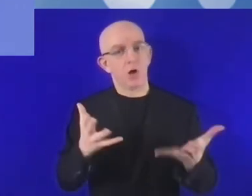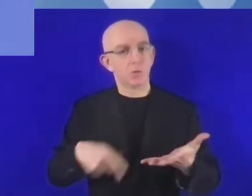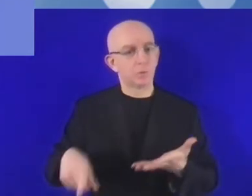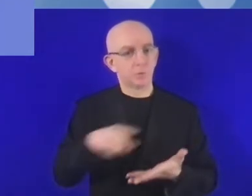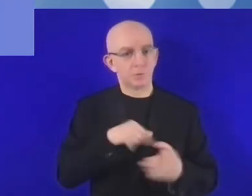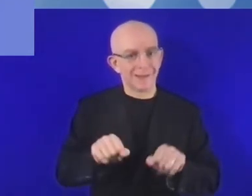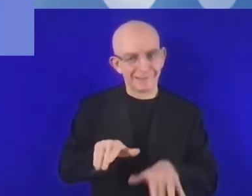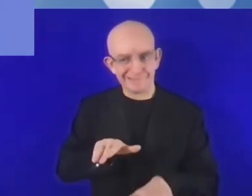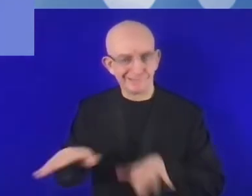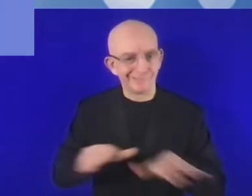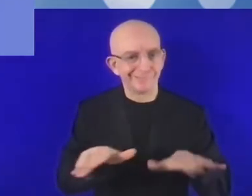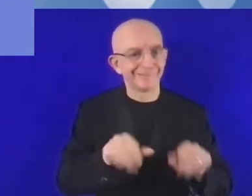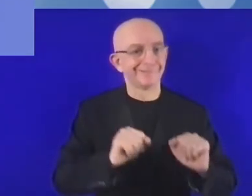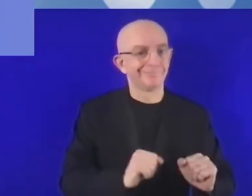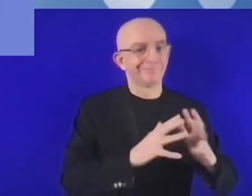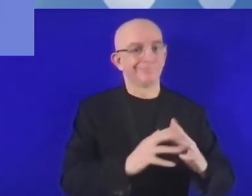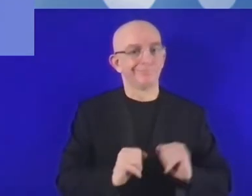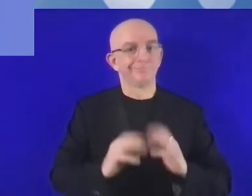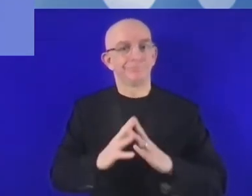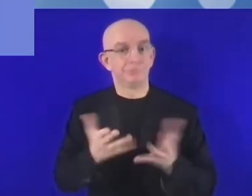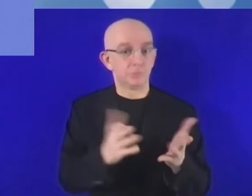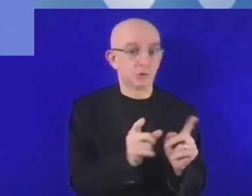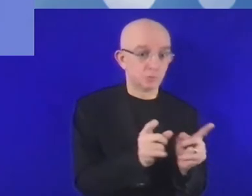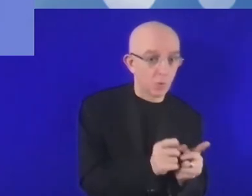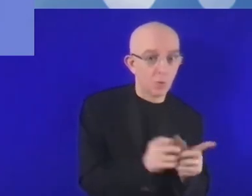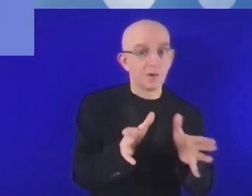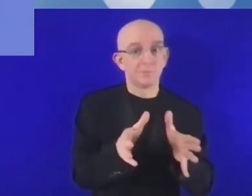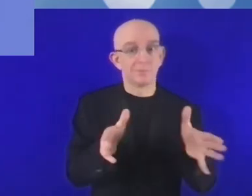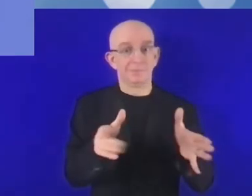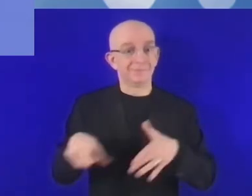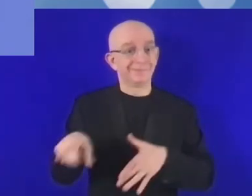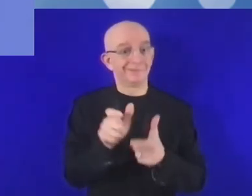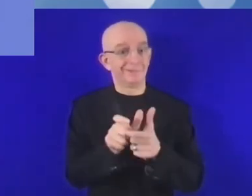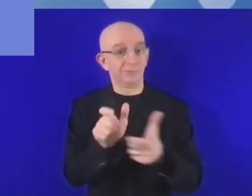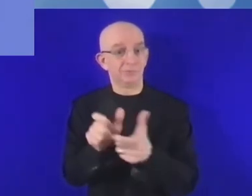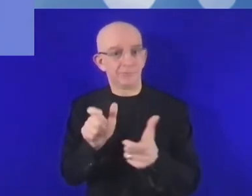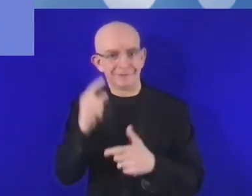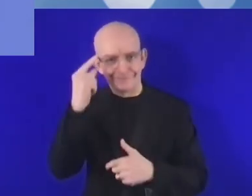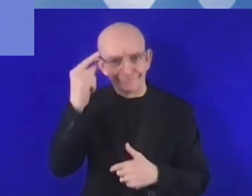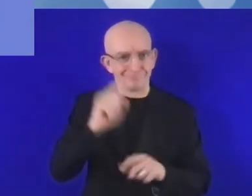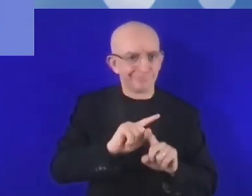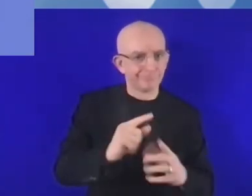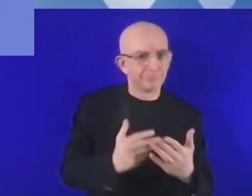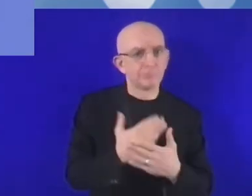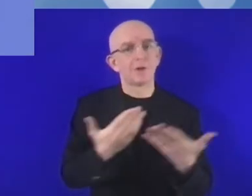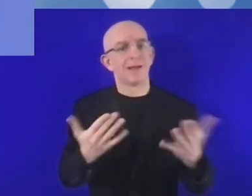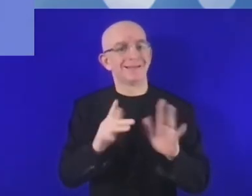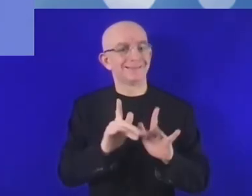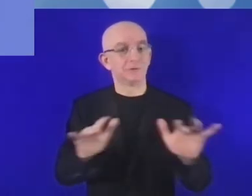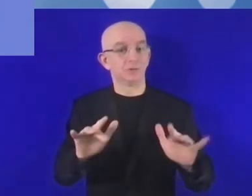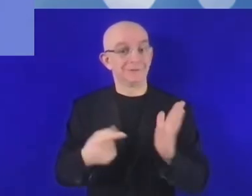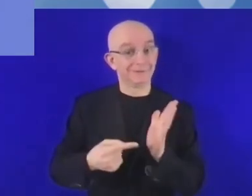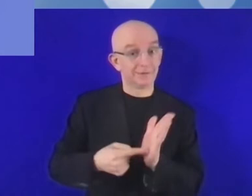firmy z grupy MŚP do wprowadzania innowacji i korzystania w większym stopniu z technologii cyfrowych?